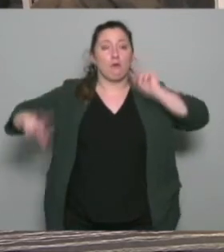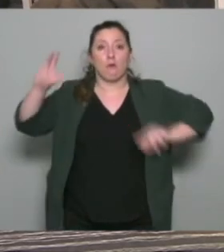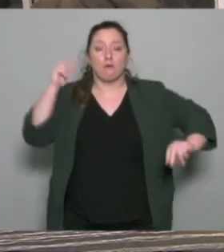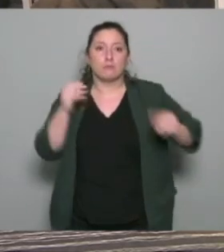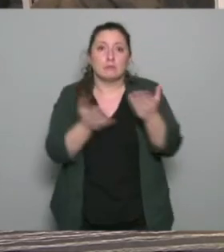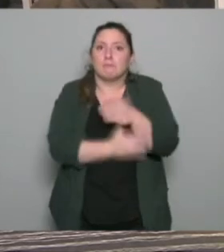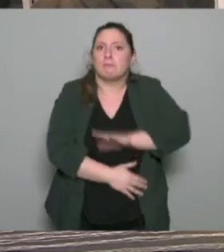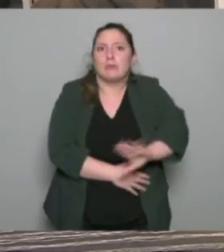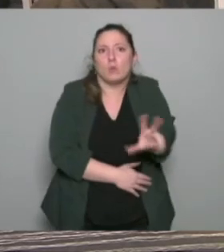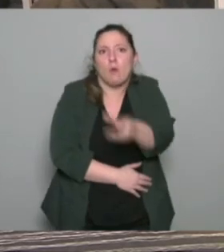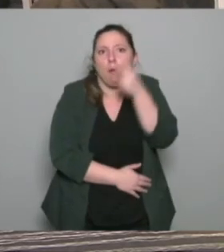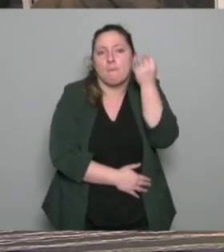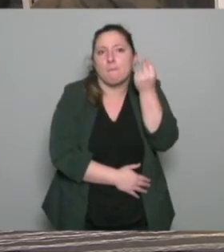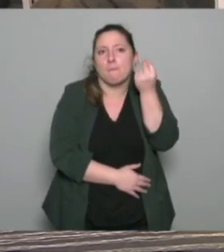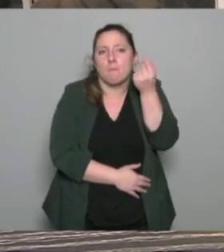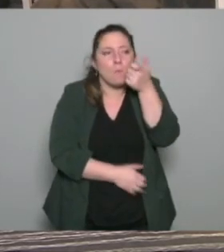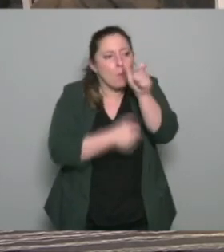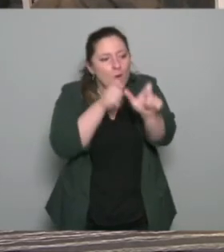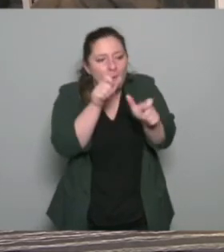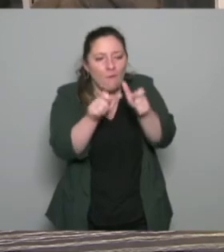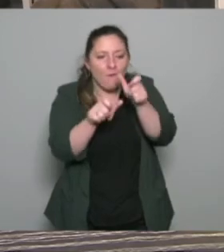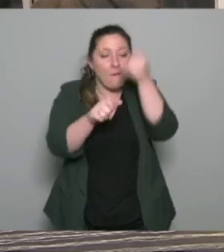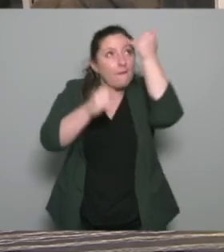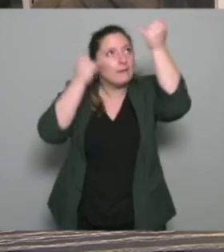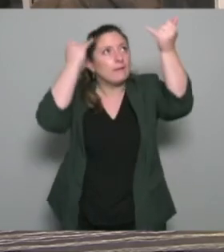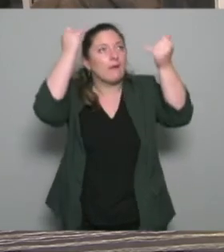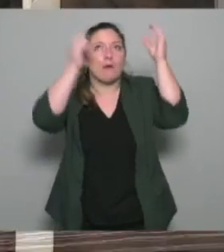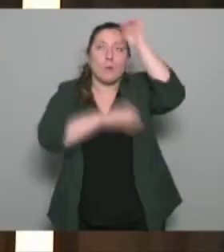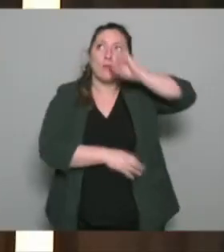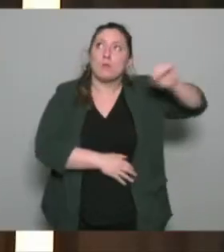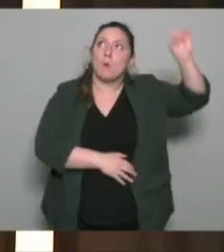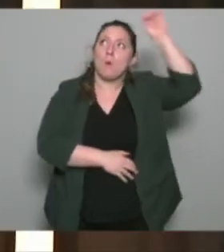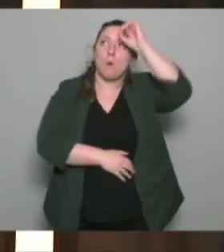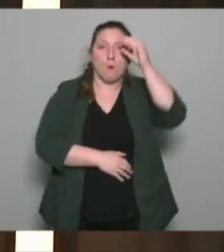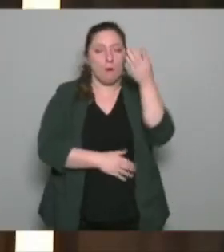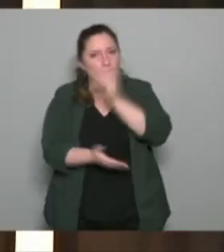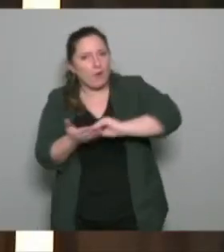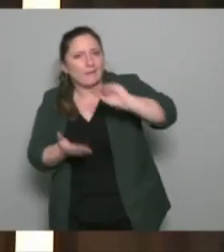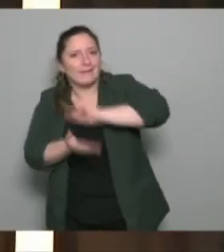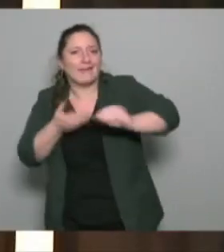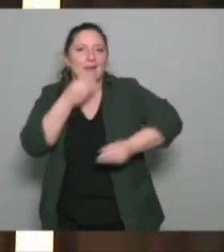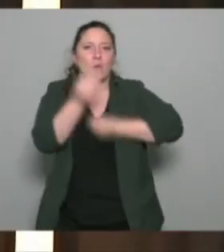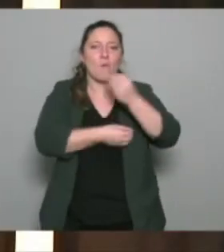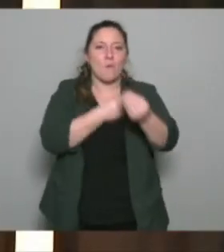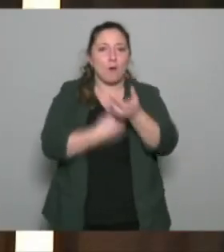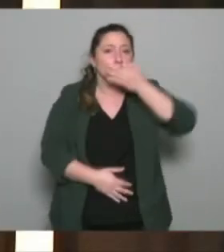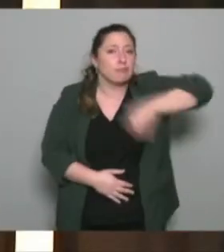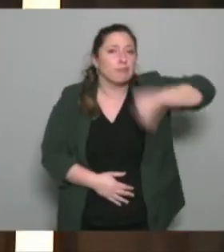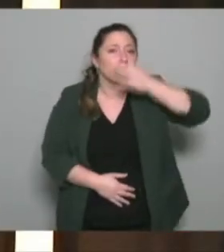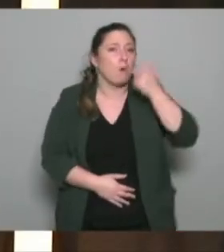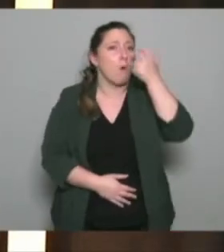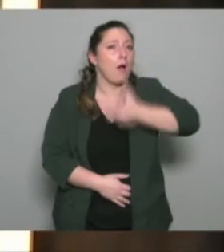concepts des idées écrits prononcés oralement etc mais on s'est vraiment beaucoup payé de mots et donc